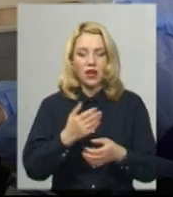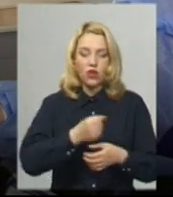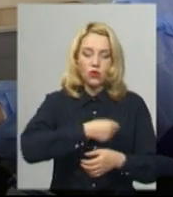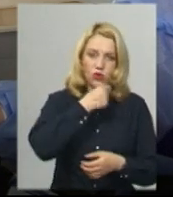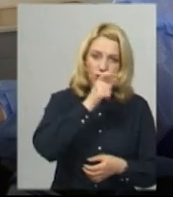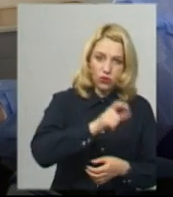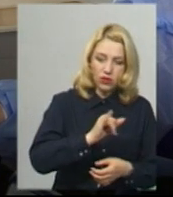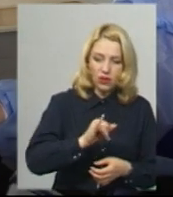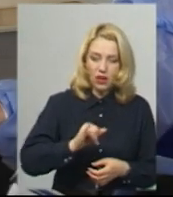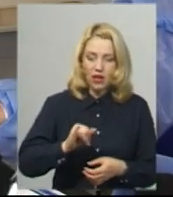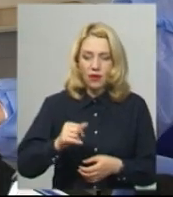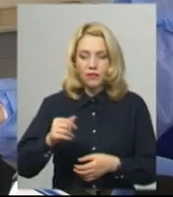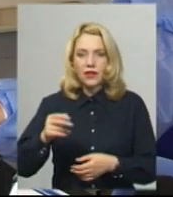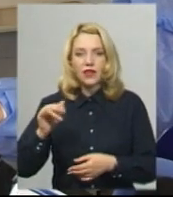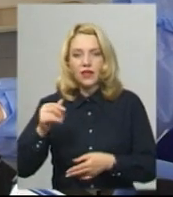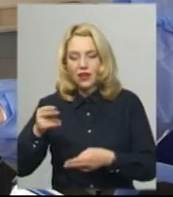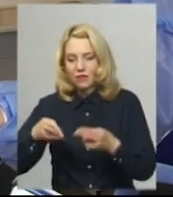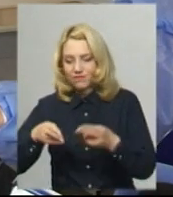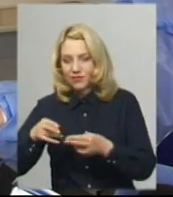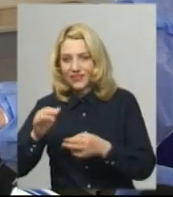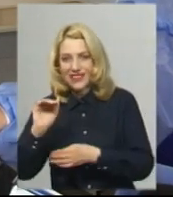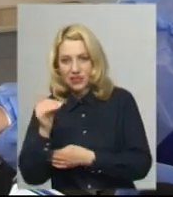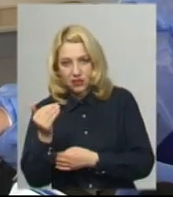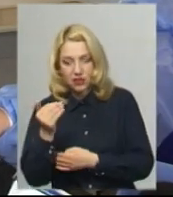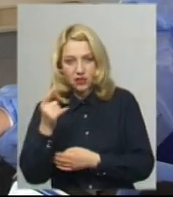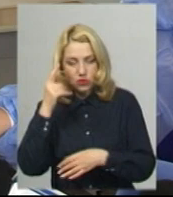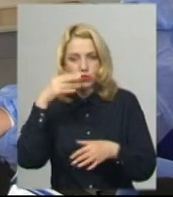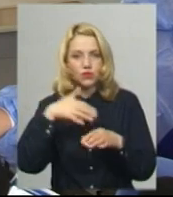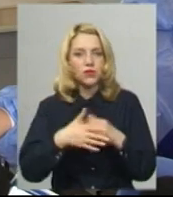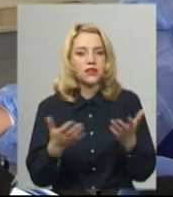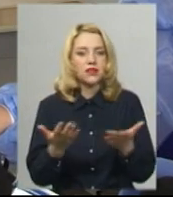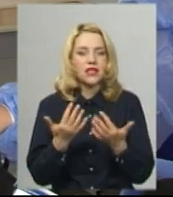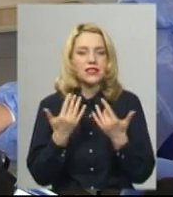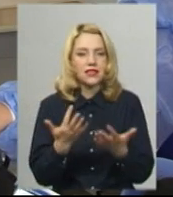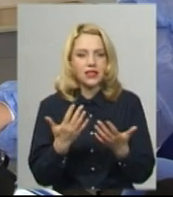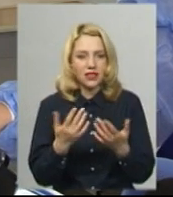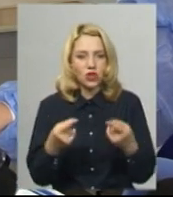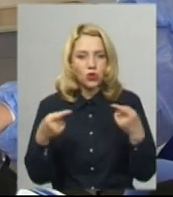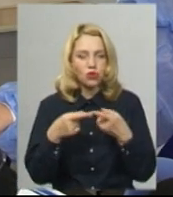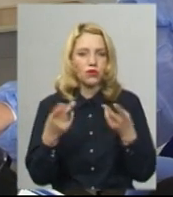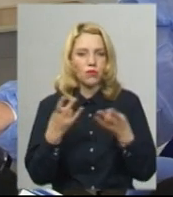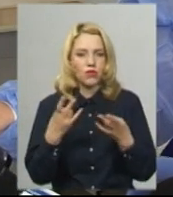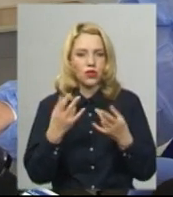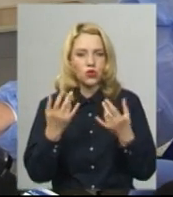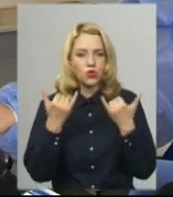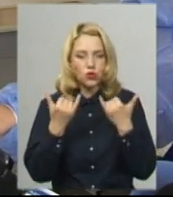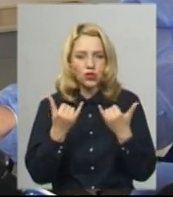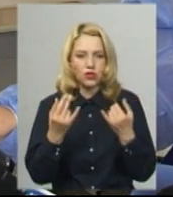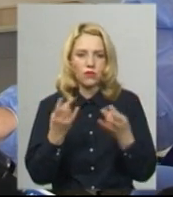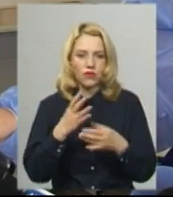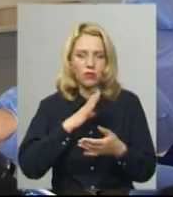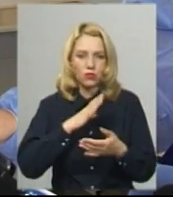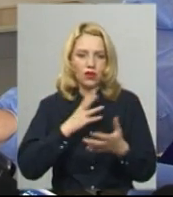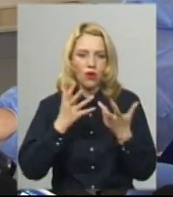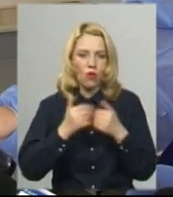операційним полем у особливо маленької дитини, то ви розумієте, наскільки чіткою, точною, сучасною, досконалою повинно